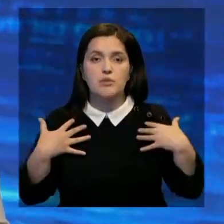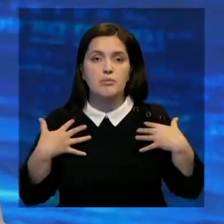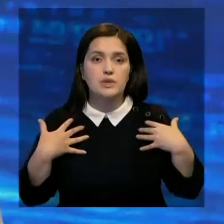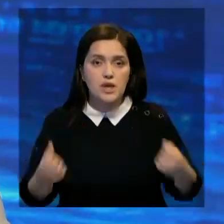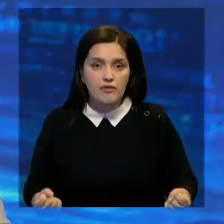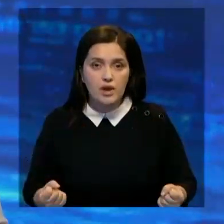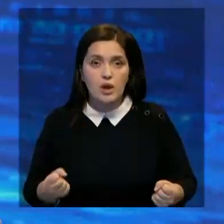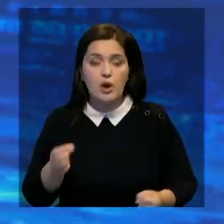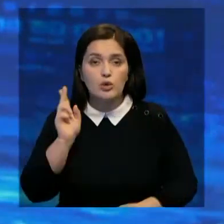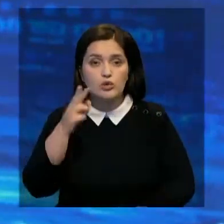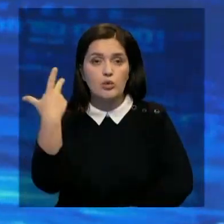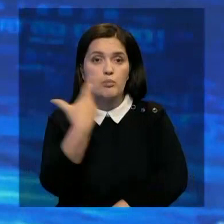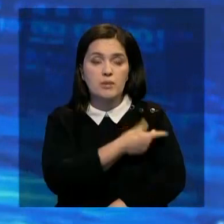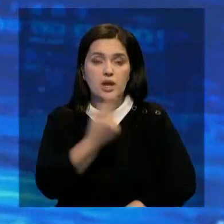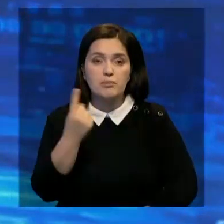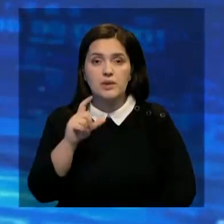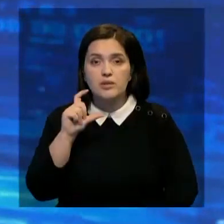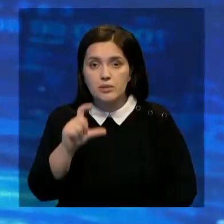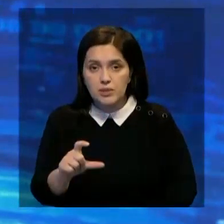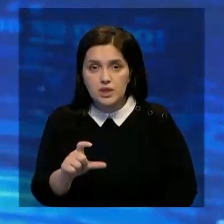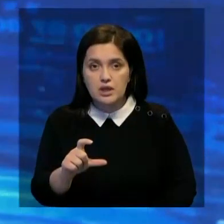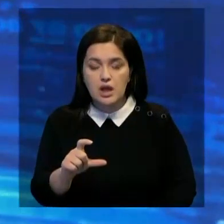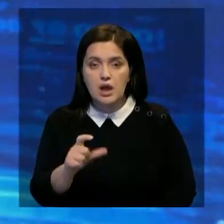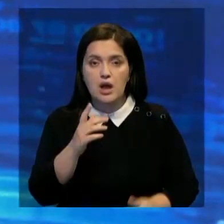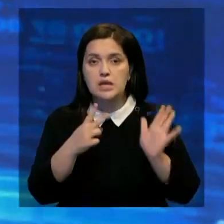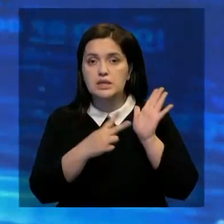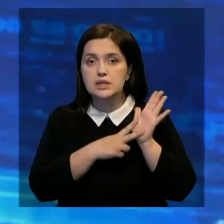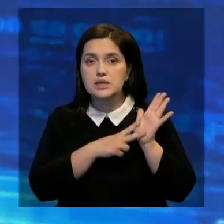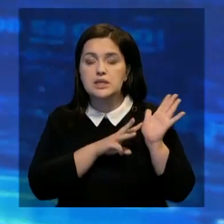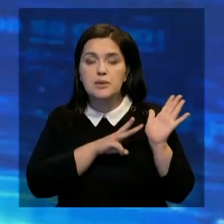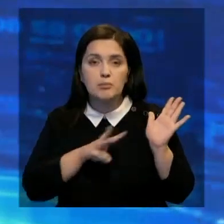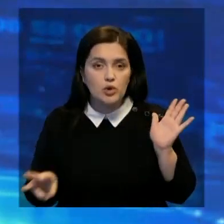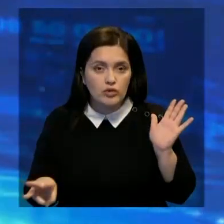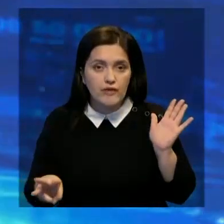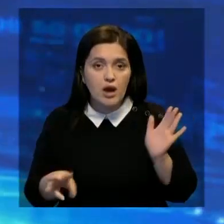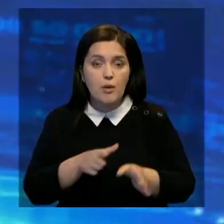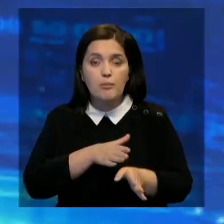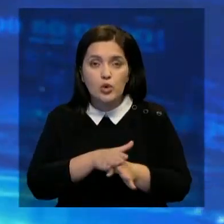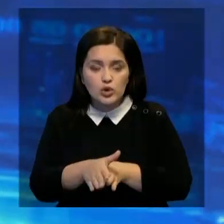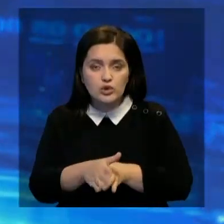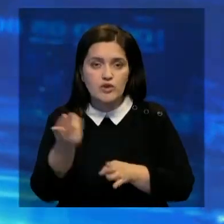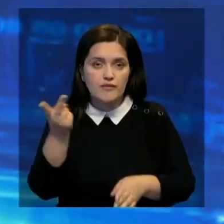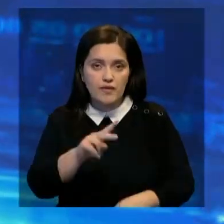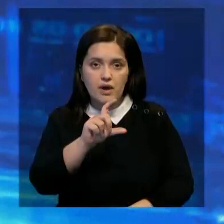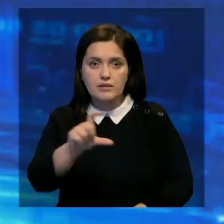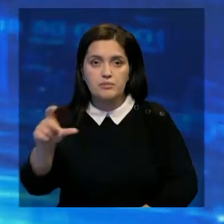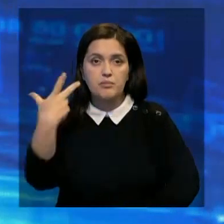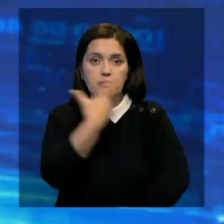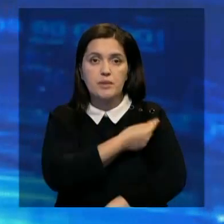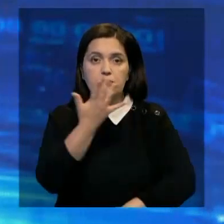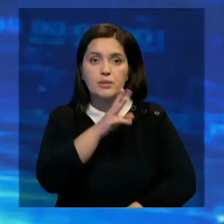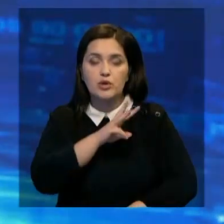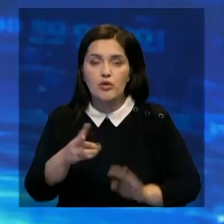данные от Минздрава. Количество тех, кто привился первым компонентом, перевалил за 7 миллионов. А полностью прошли вакцинацию